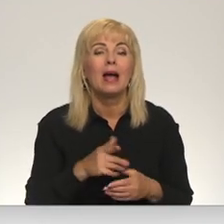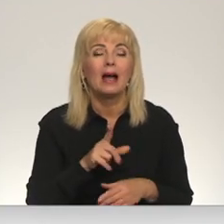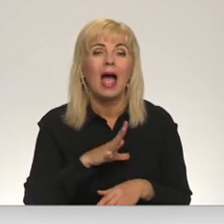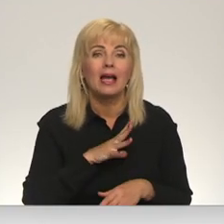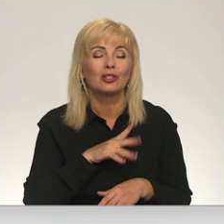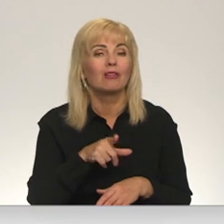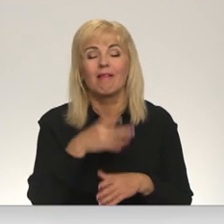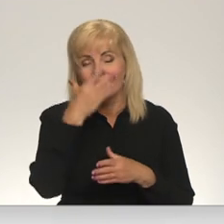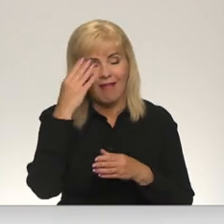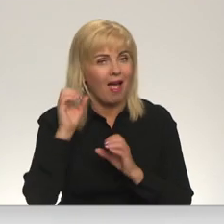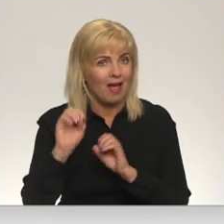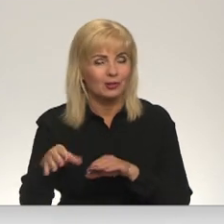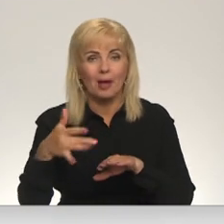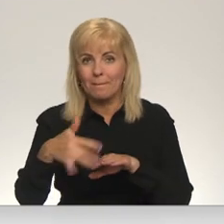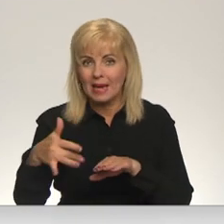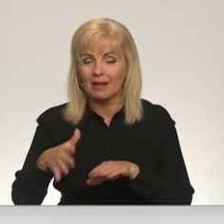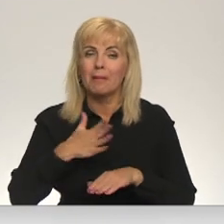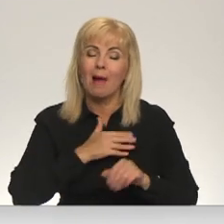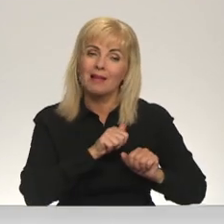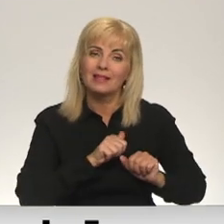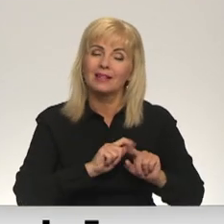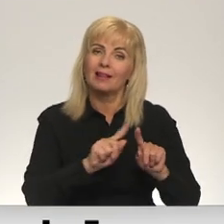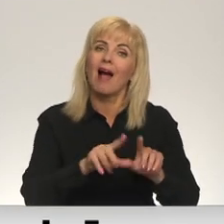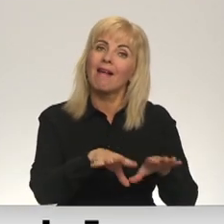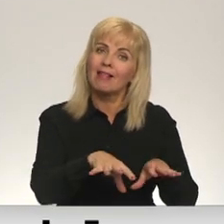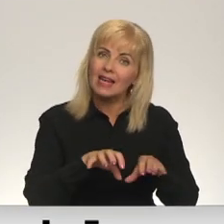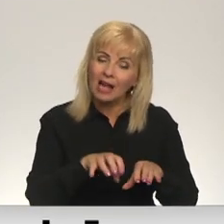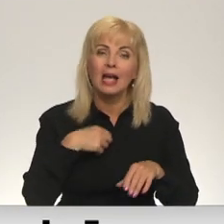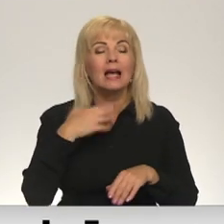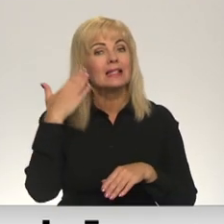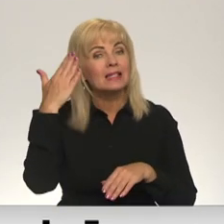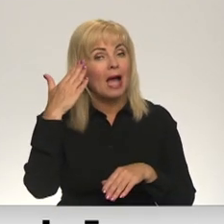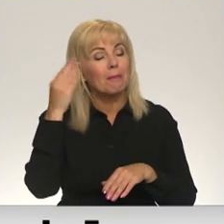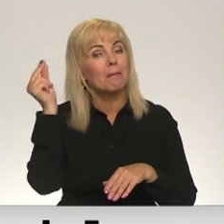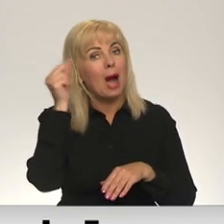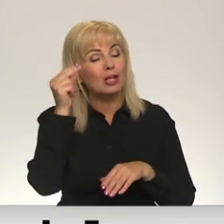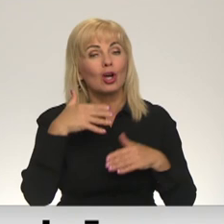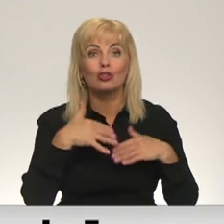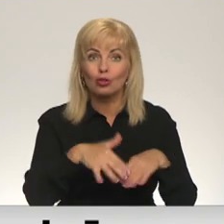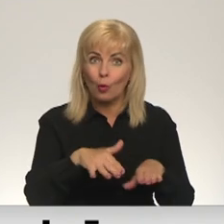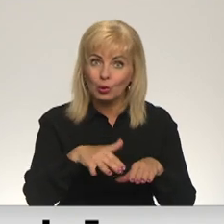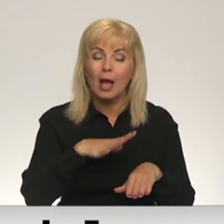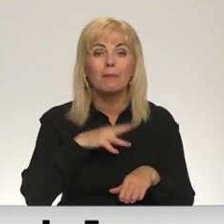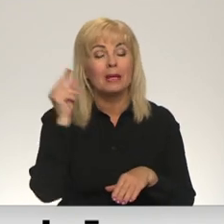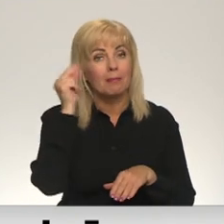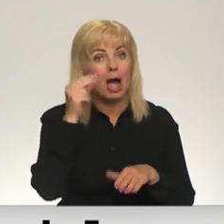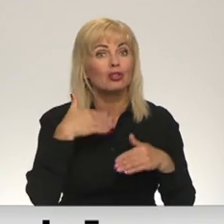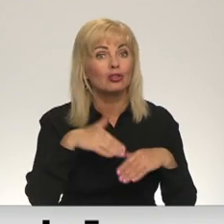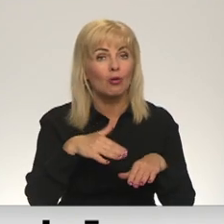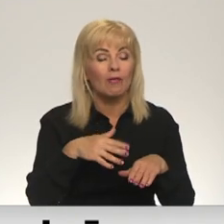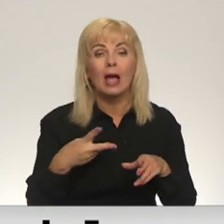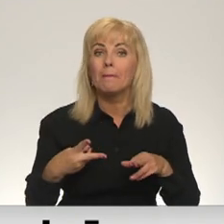Es to nesmu pamatusi, tā ir mana sirdslieta, bet man bija sapnis iemācīties šūt. Es esmu mācījusies par šuvēju